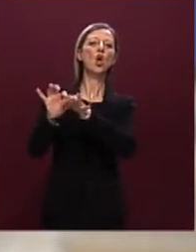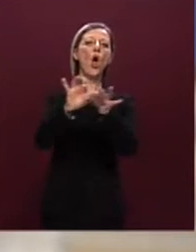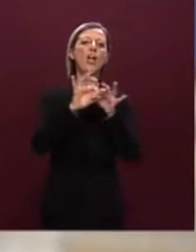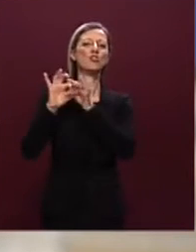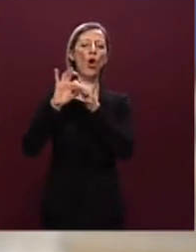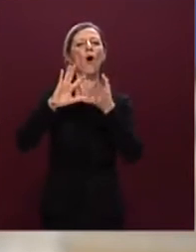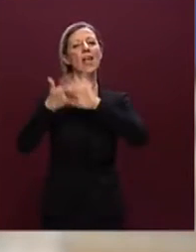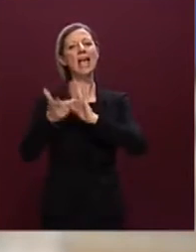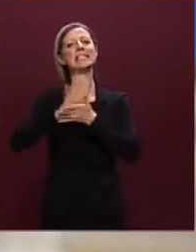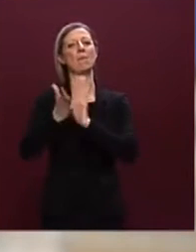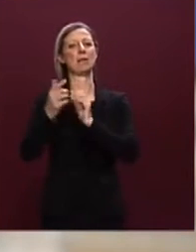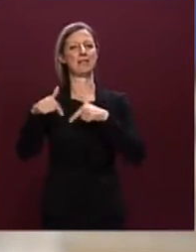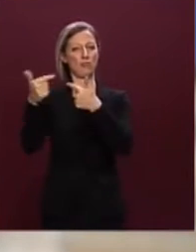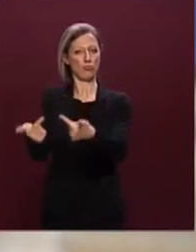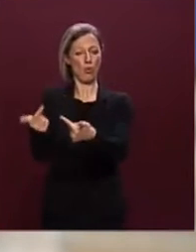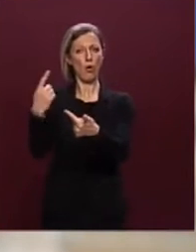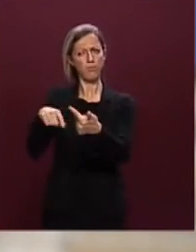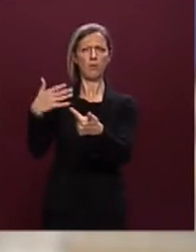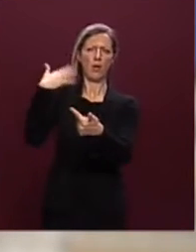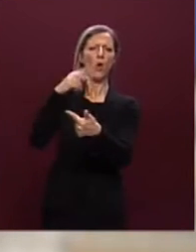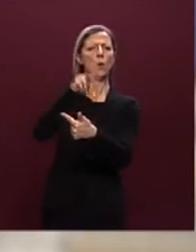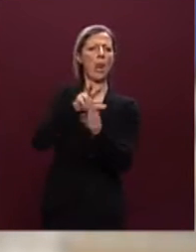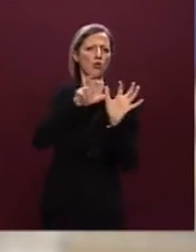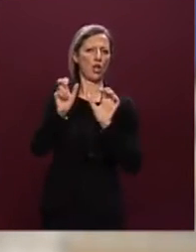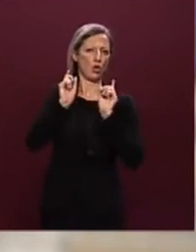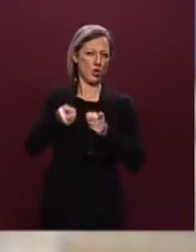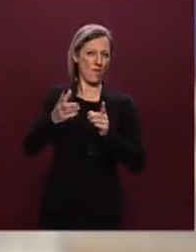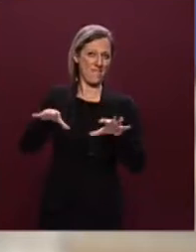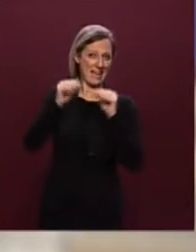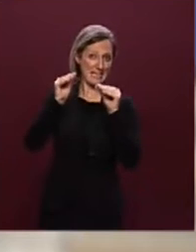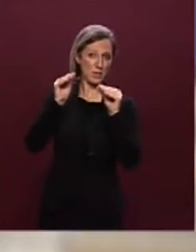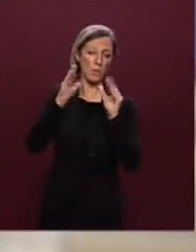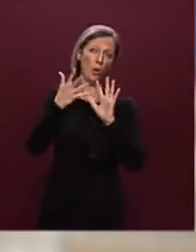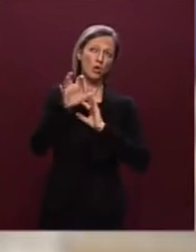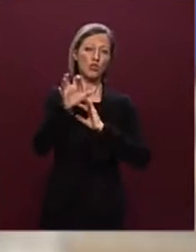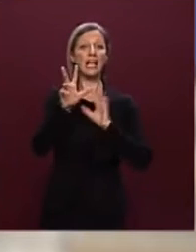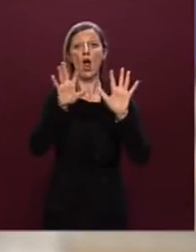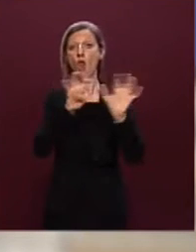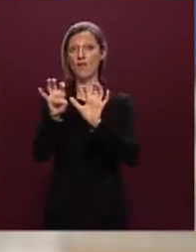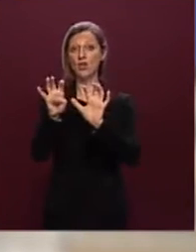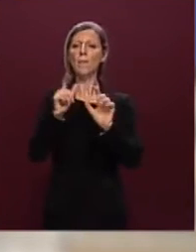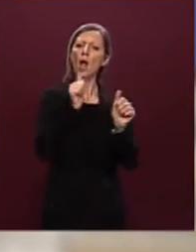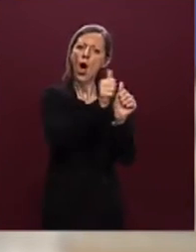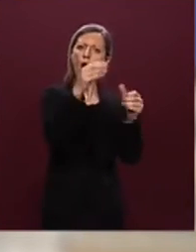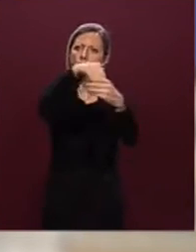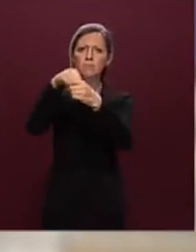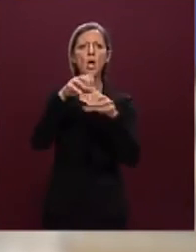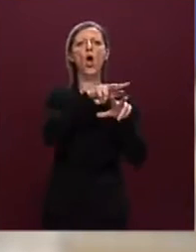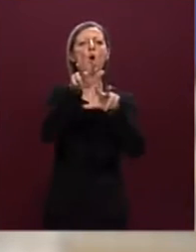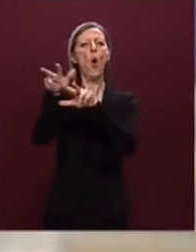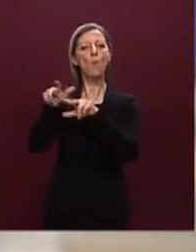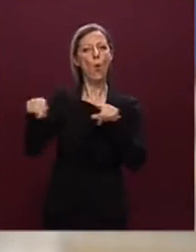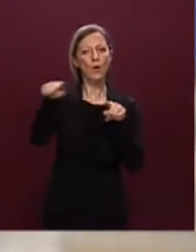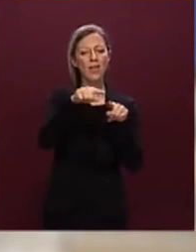originariamente sarebbero dovuti essere 2.800 ma che poi sono stati circa 900 presso i singoli comuni che il